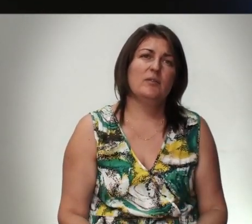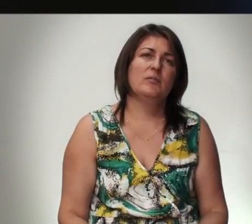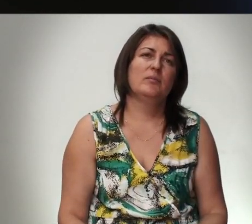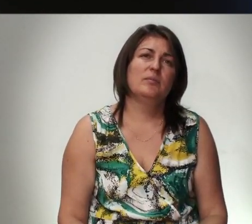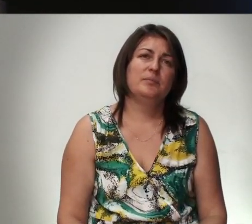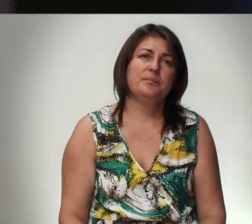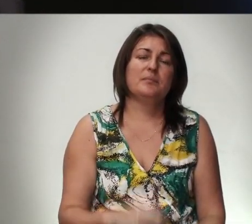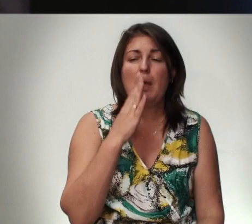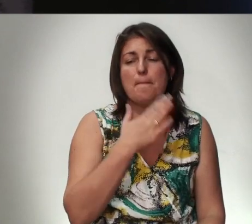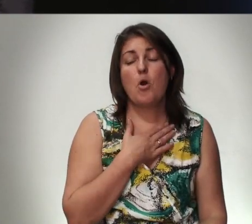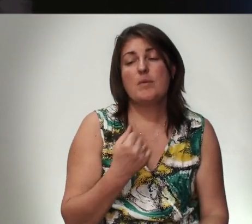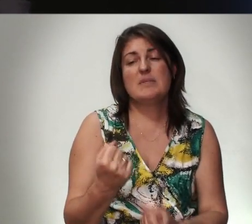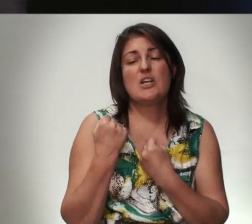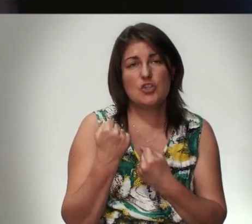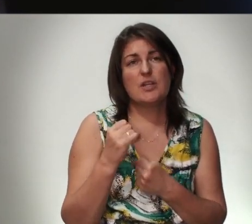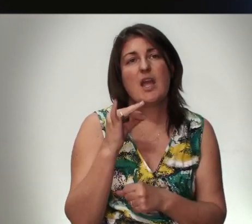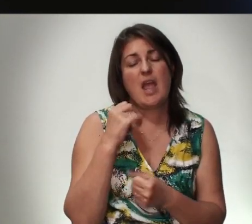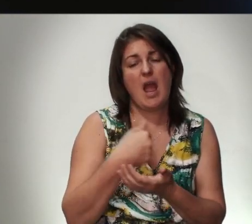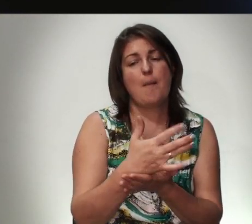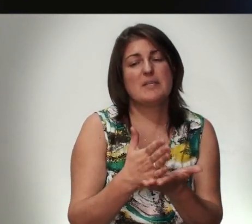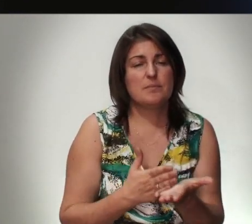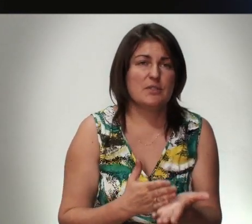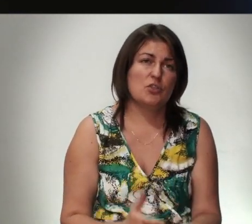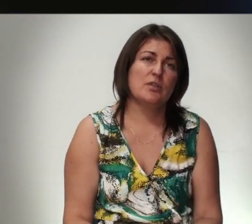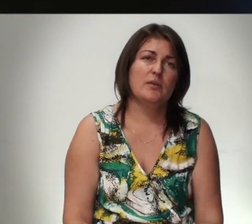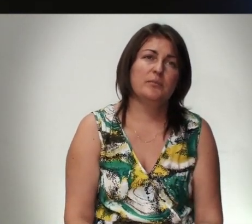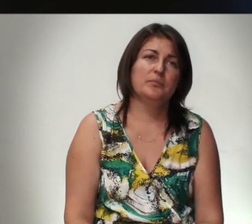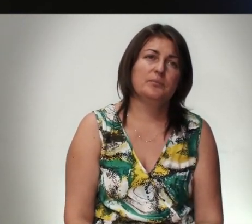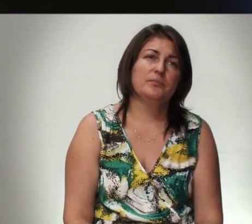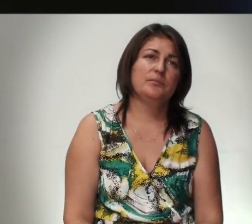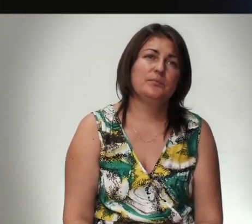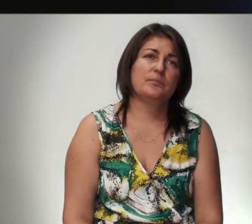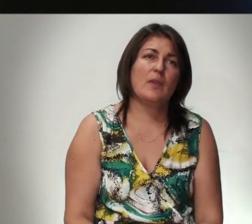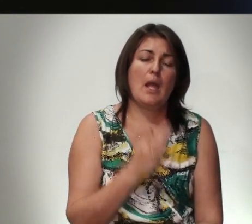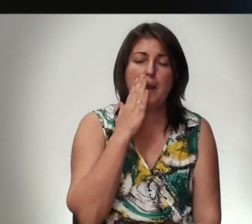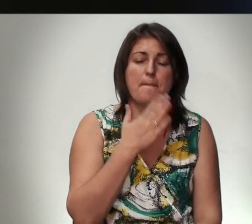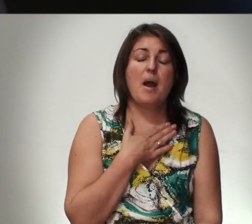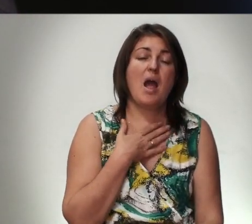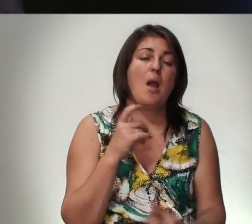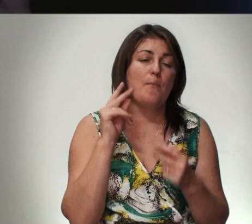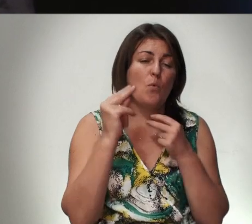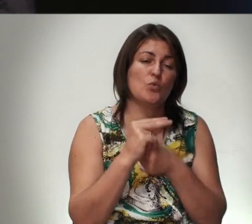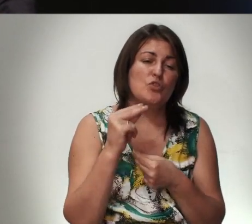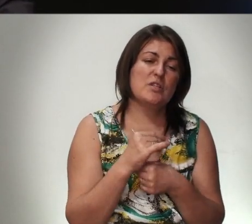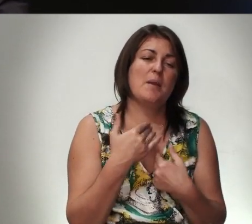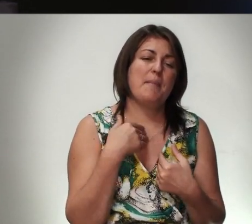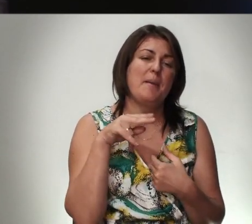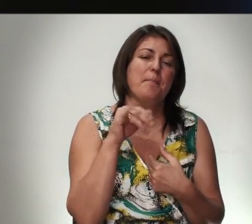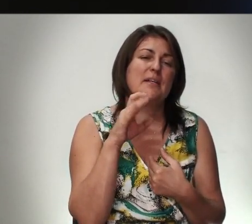Моим Защитником И Обеспечителем Моим Пастором И Учителем